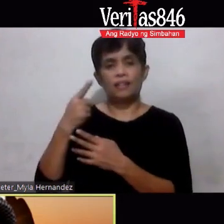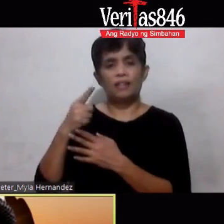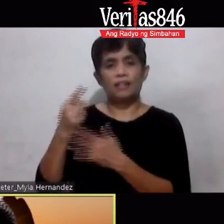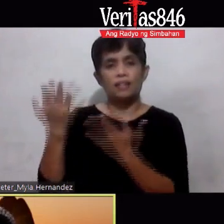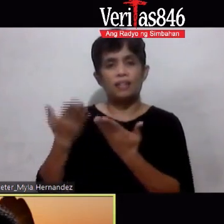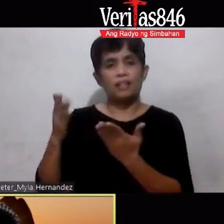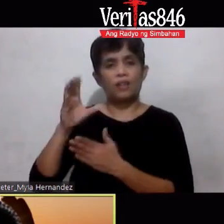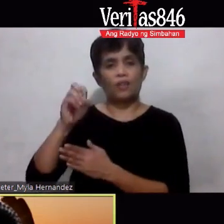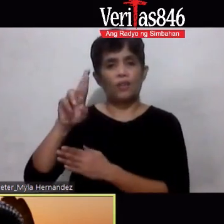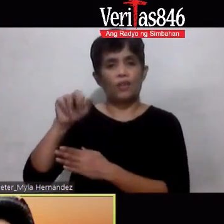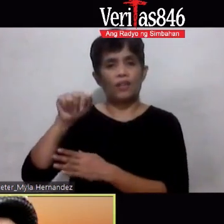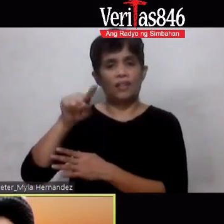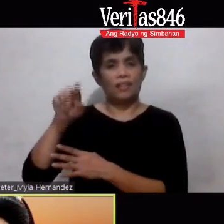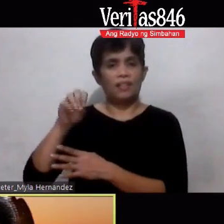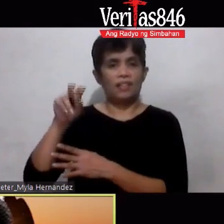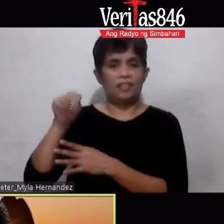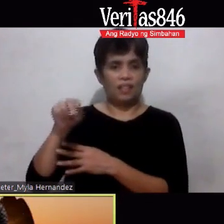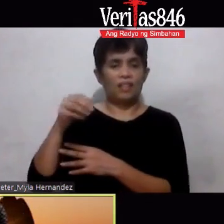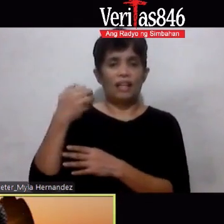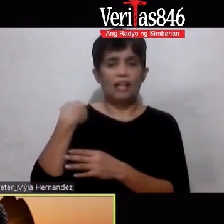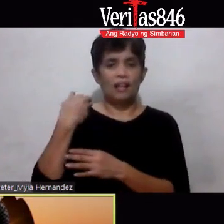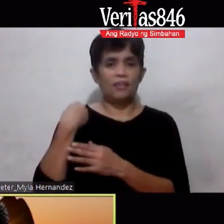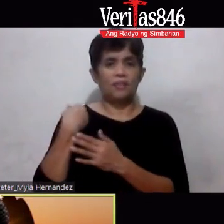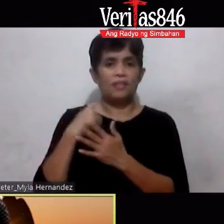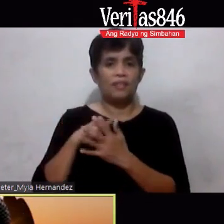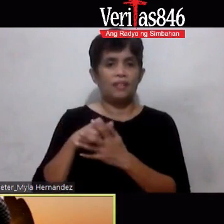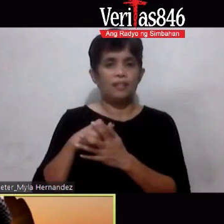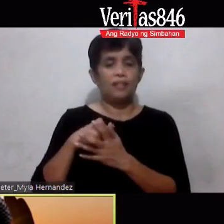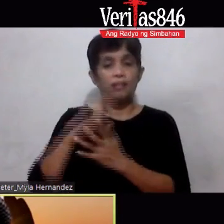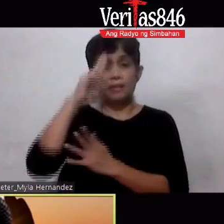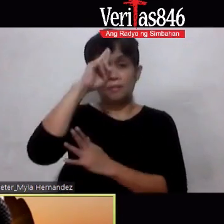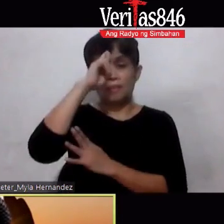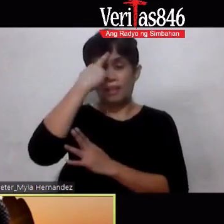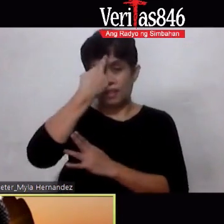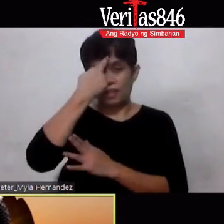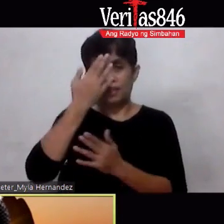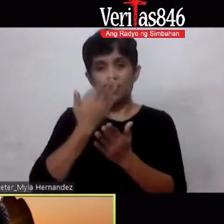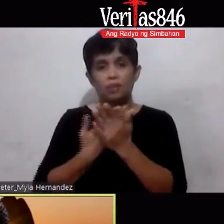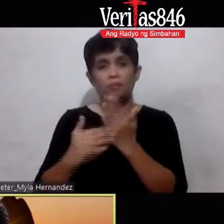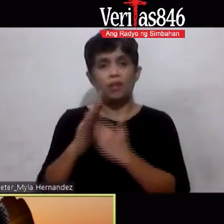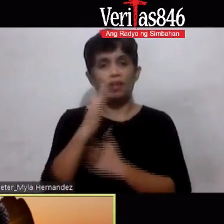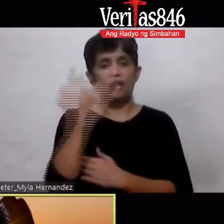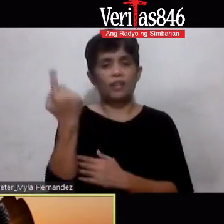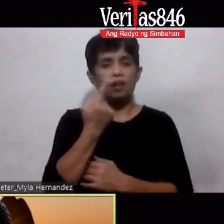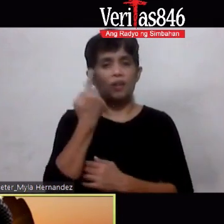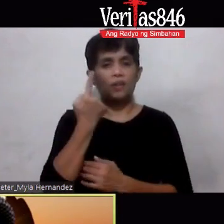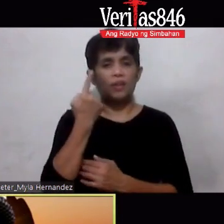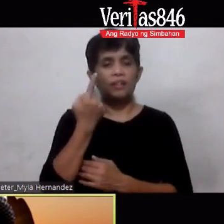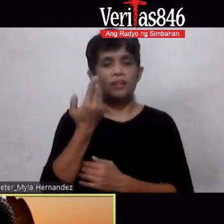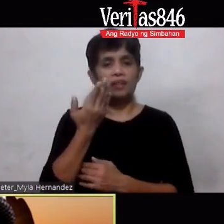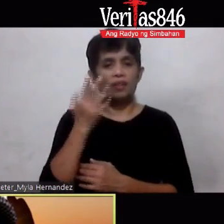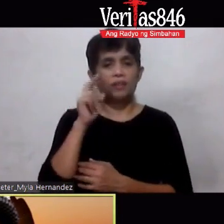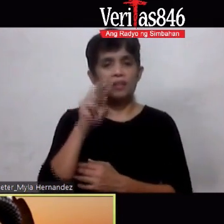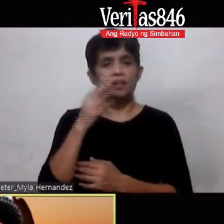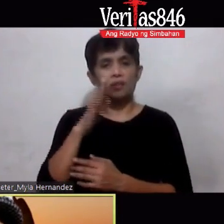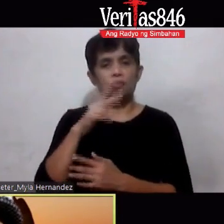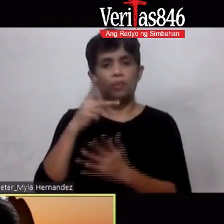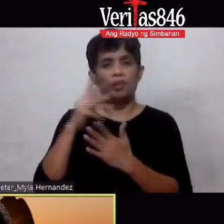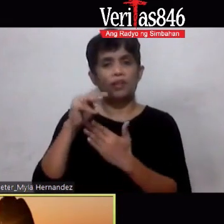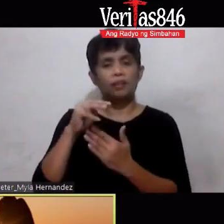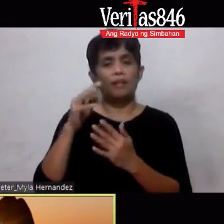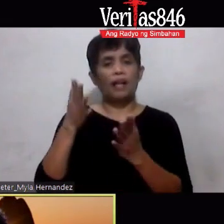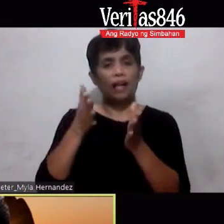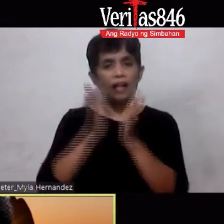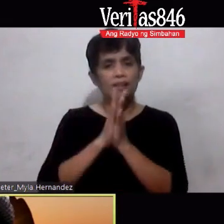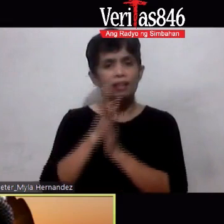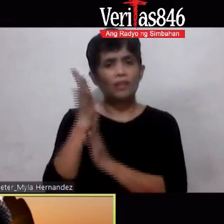si corazon romblon may meron siyang reminder sa atin good morning always listening to your program ask ko lang kung bakit wala